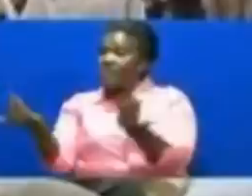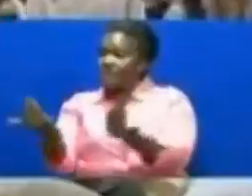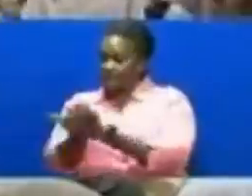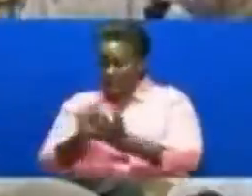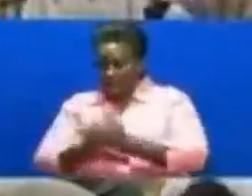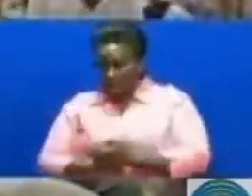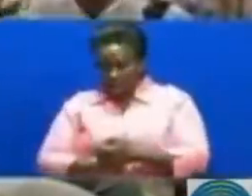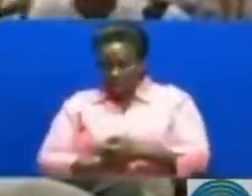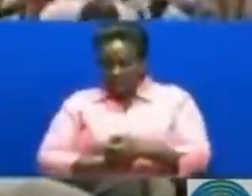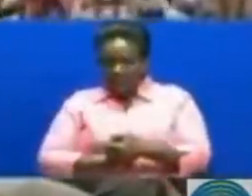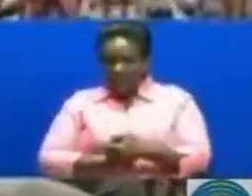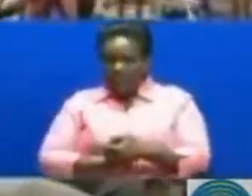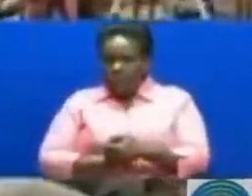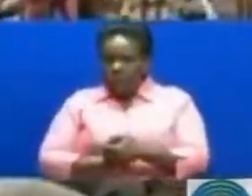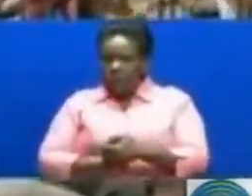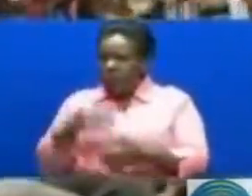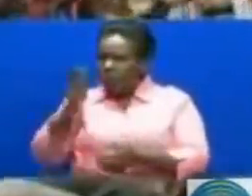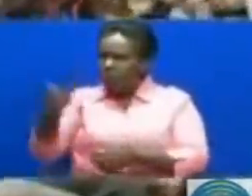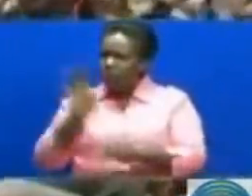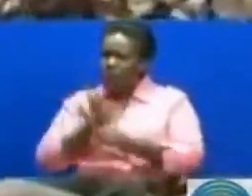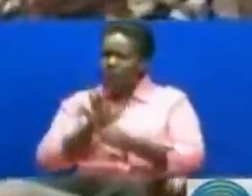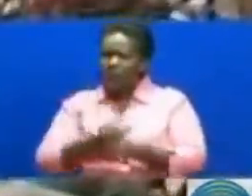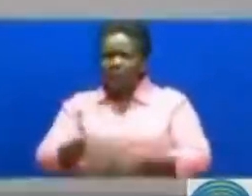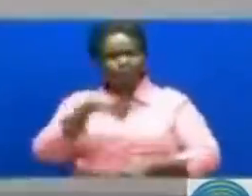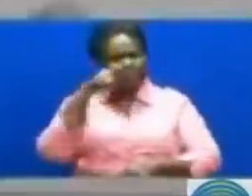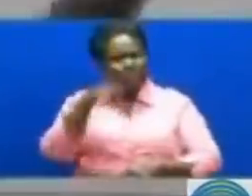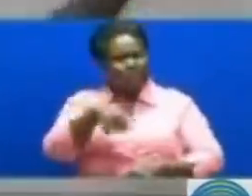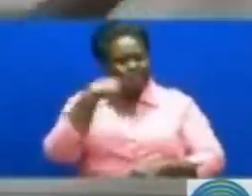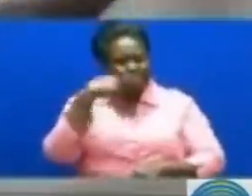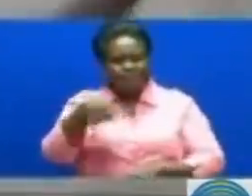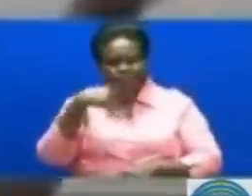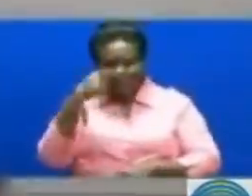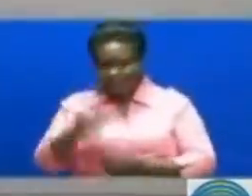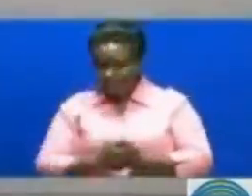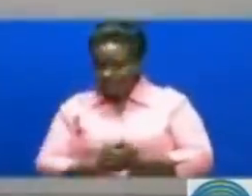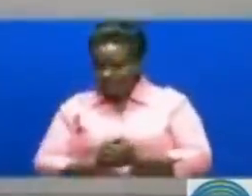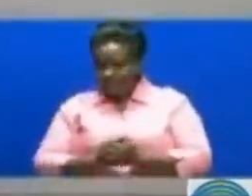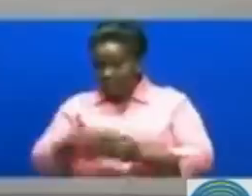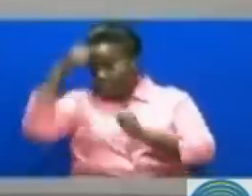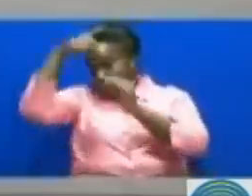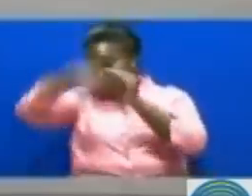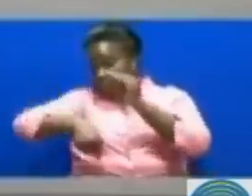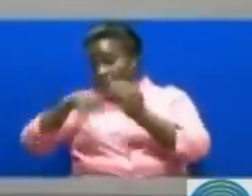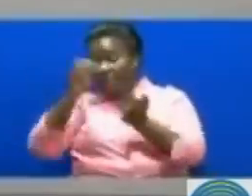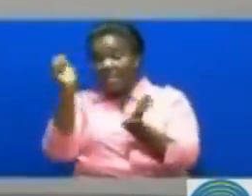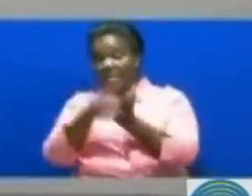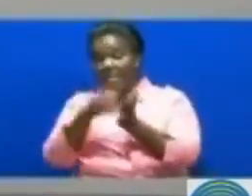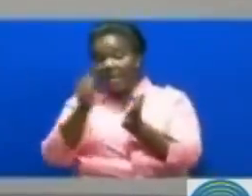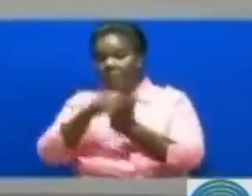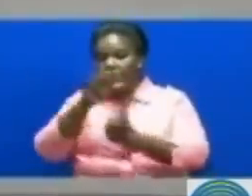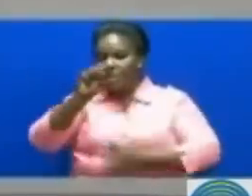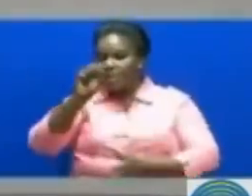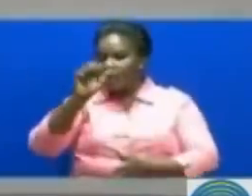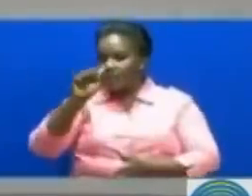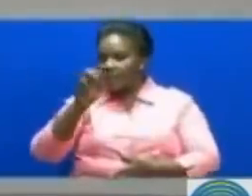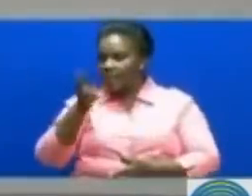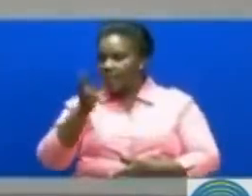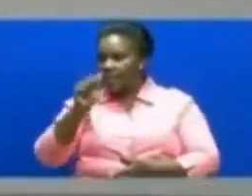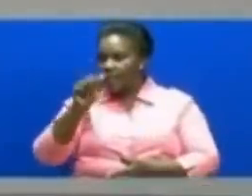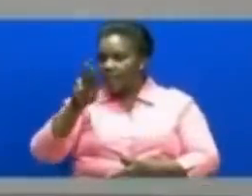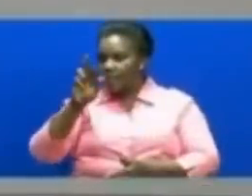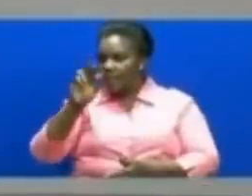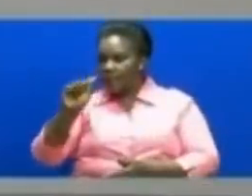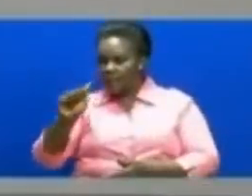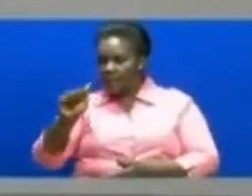Sina zuzungumzo na atu wengi zaidi Kusini mojangwa la sahara Kiswahili ni luga ya kwanza kwa kuwa na wazungumzaji